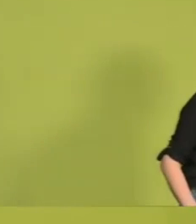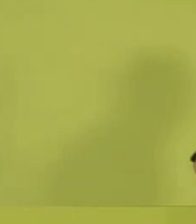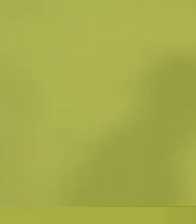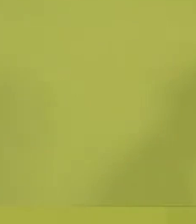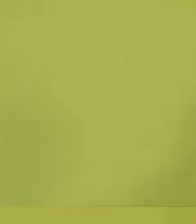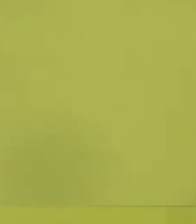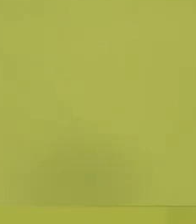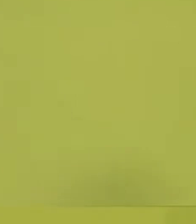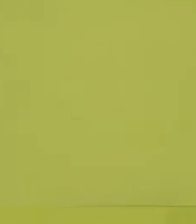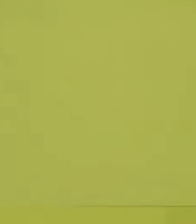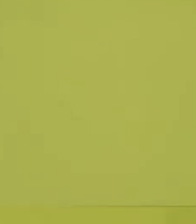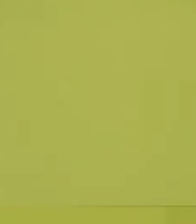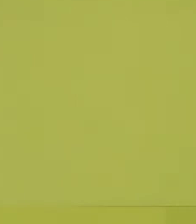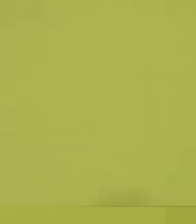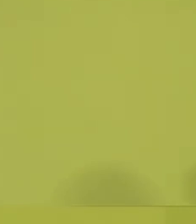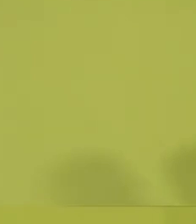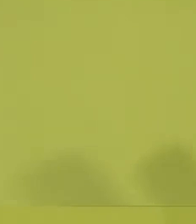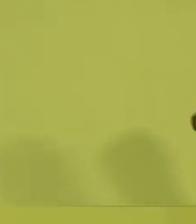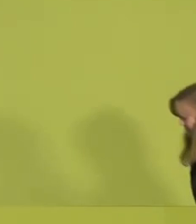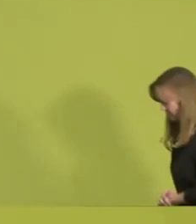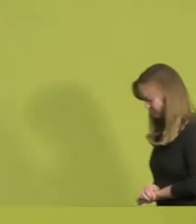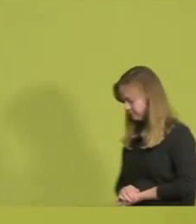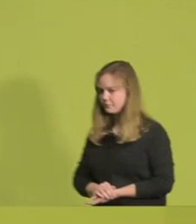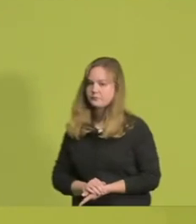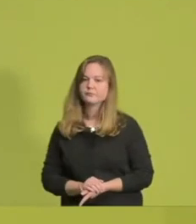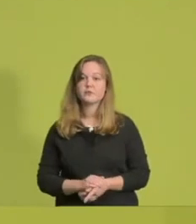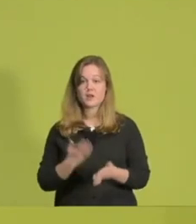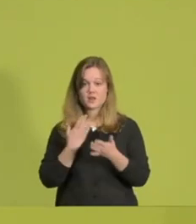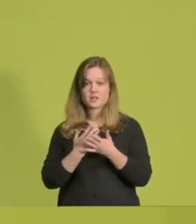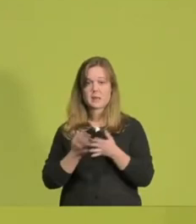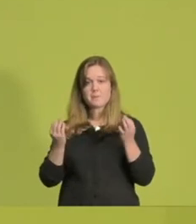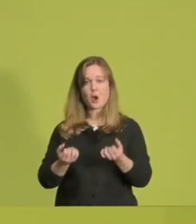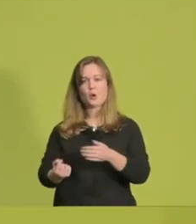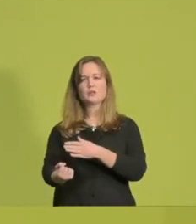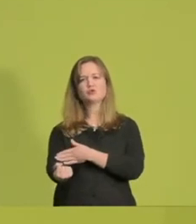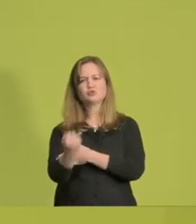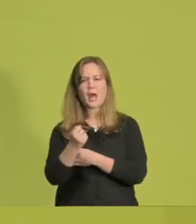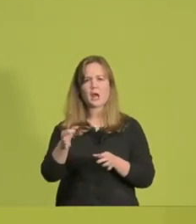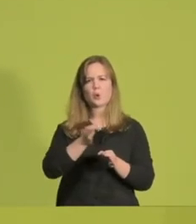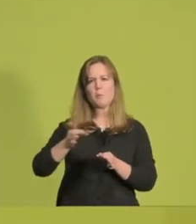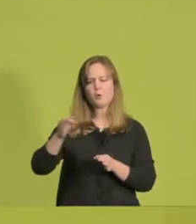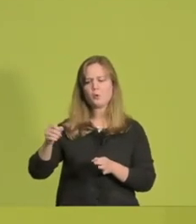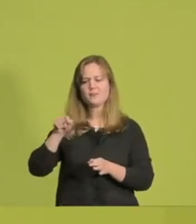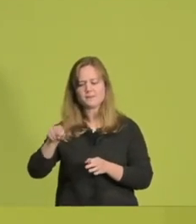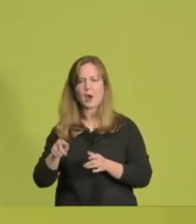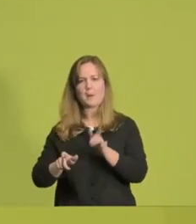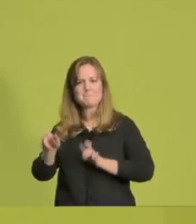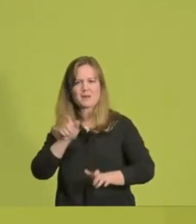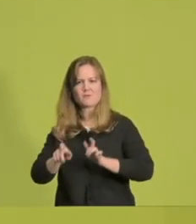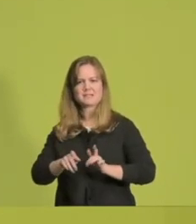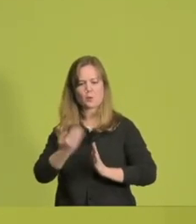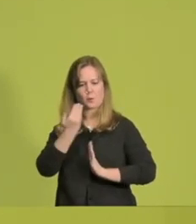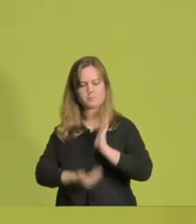erforderlich. Ein starker öffentlicher Gesundheitsdienst, Prävention in den Kommunen. Und da spreche ich dann als kommunalpolitischer